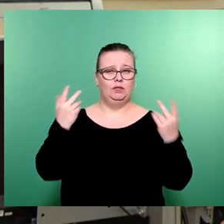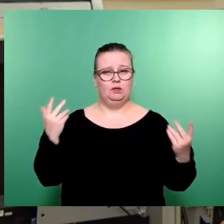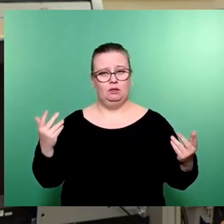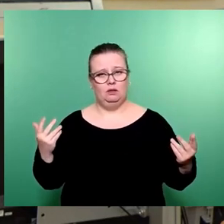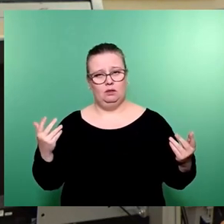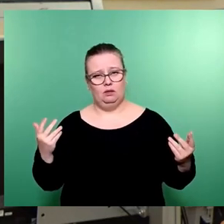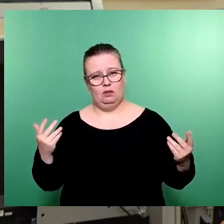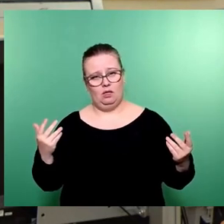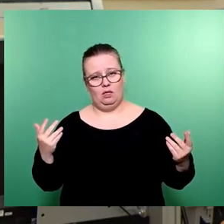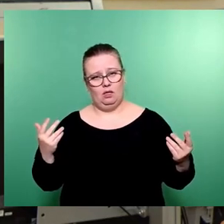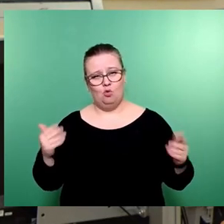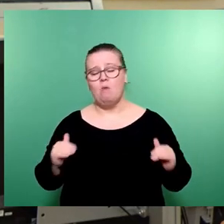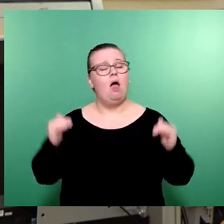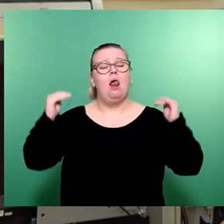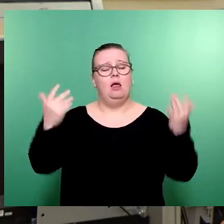Über allem.